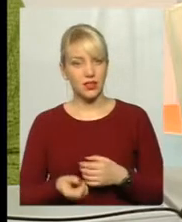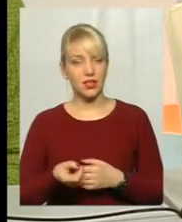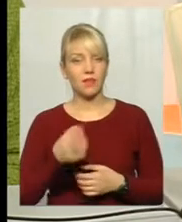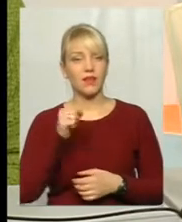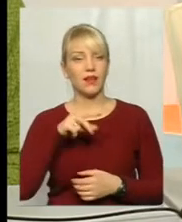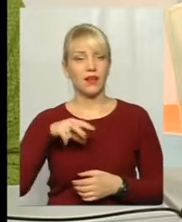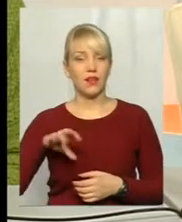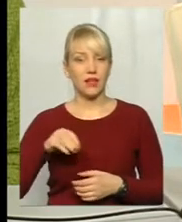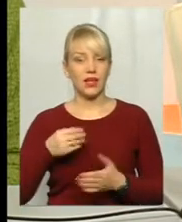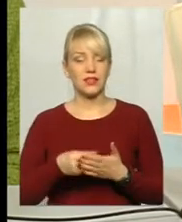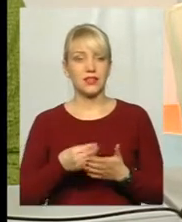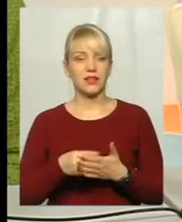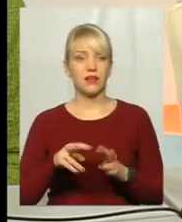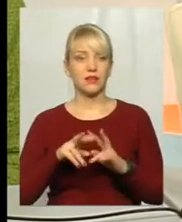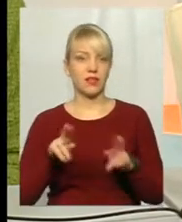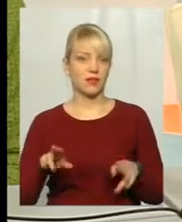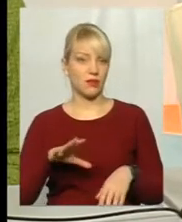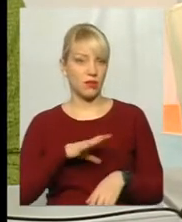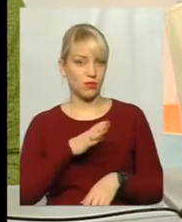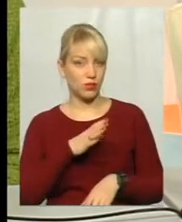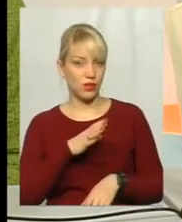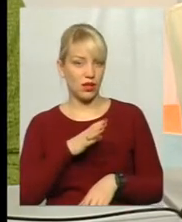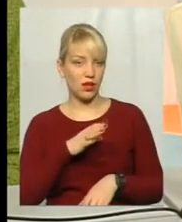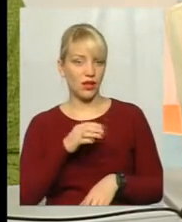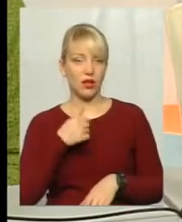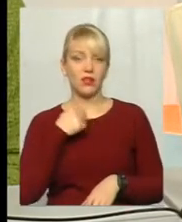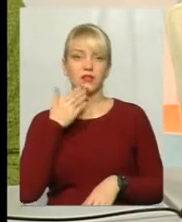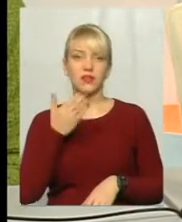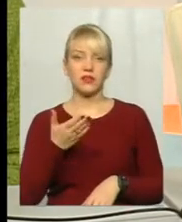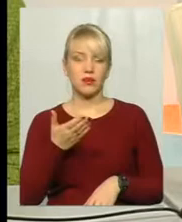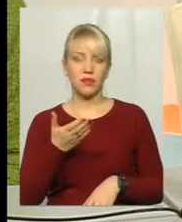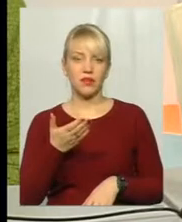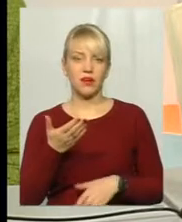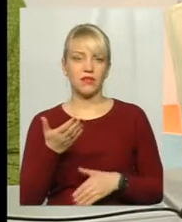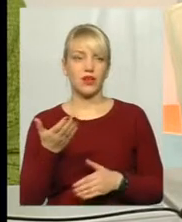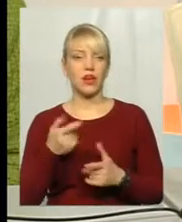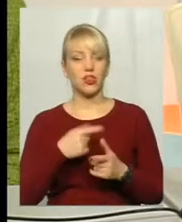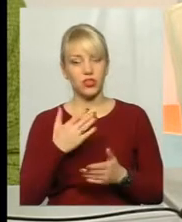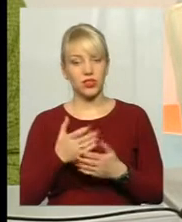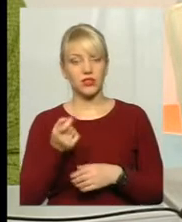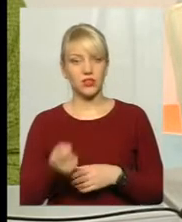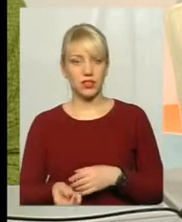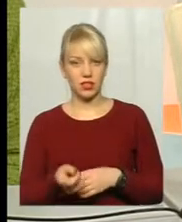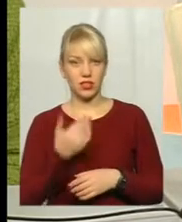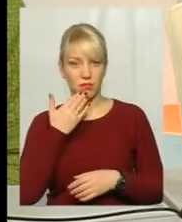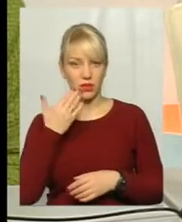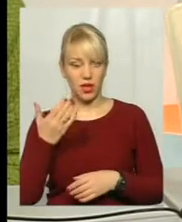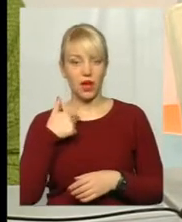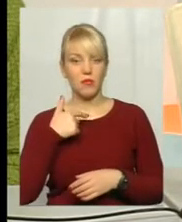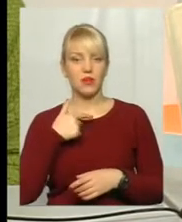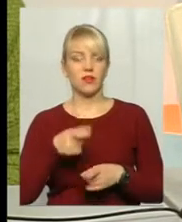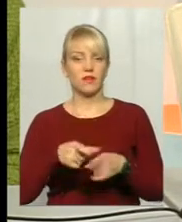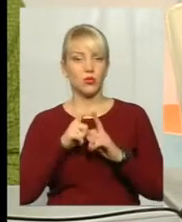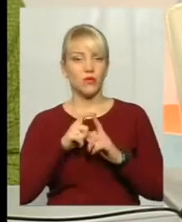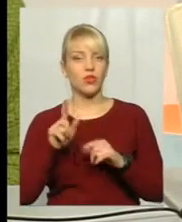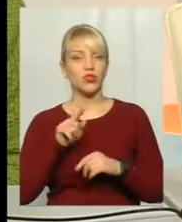Але ціна була цієї ж саме. Я запитав, чи вони стояли до знижки. Мені відповіла продавчиня, що